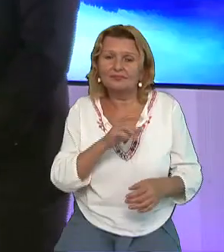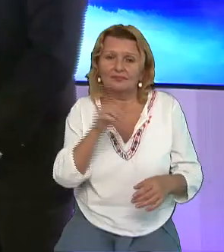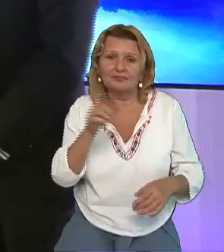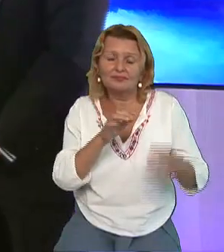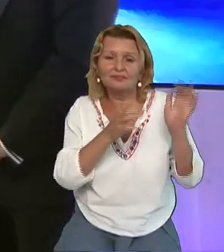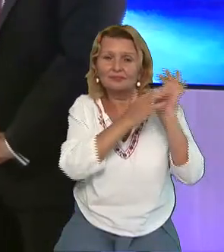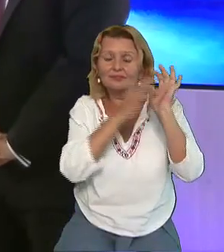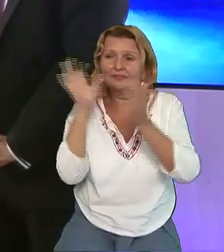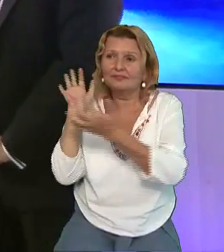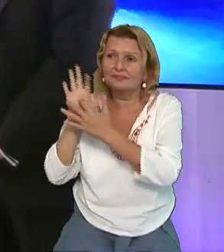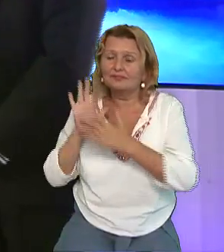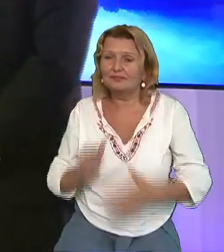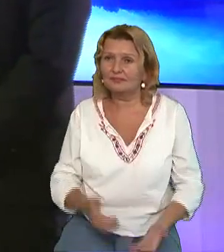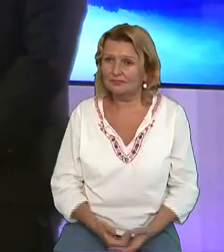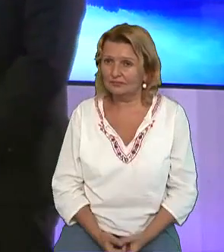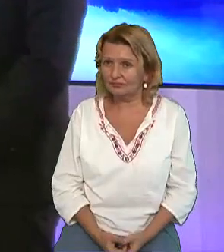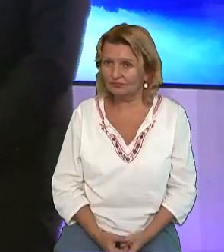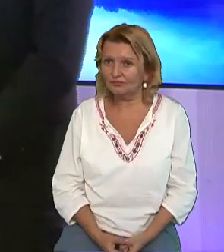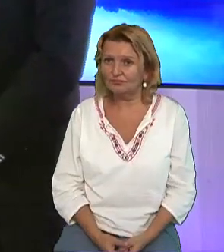acest cântec Te rog